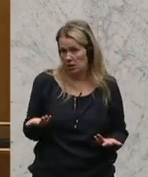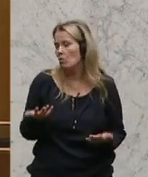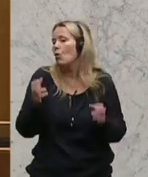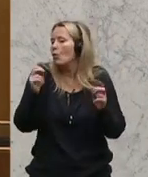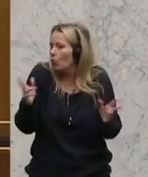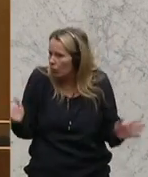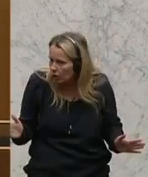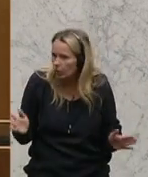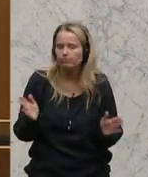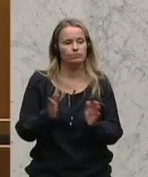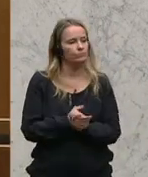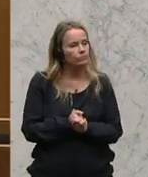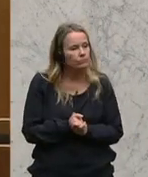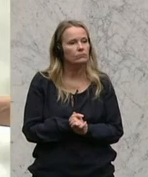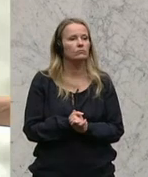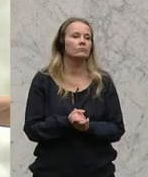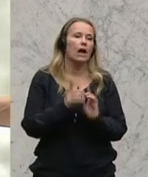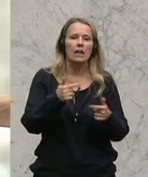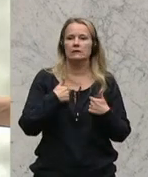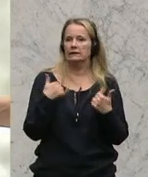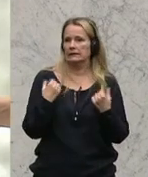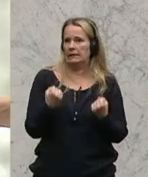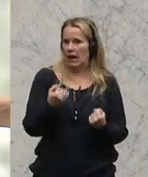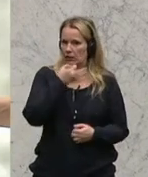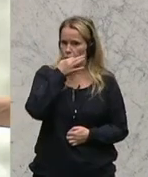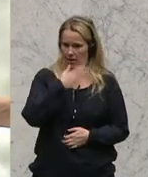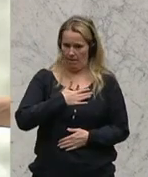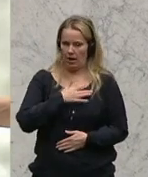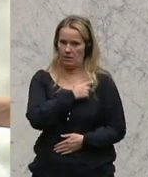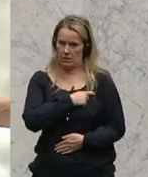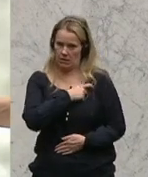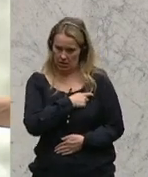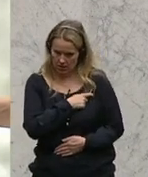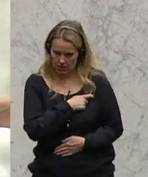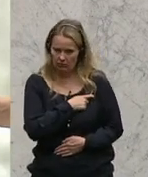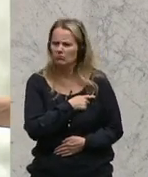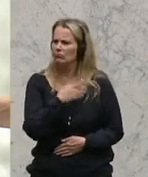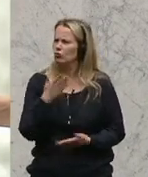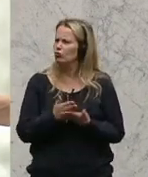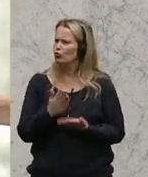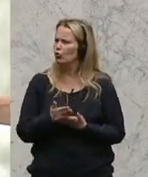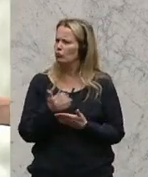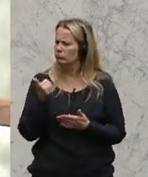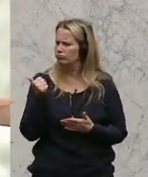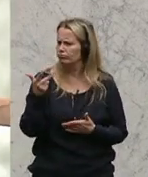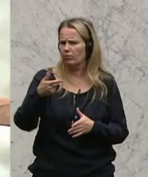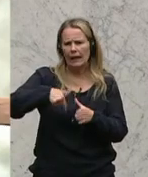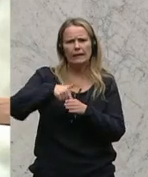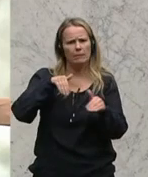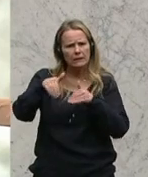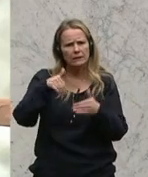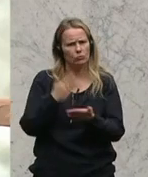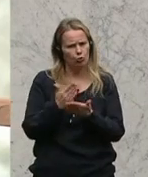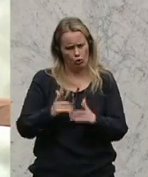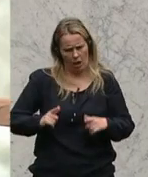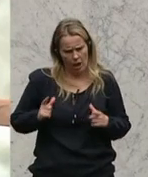Aber gestatten Sie mir, als Sicherheitssprecher meiner Partei, ich habe jetzt schon mehrere Innenminister erlebt, mich also